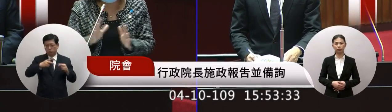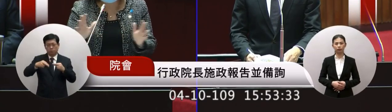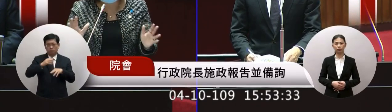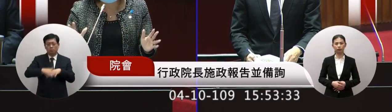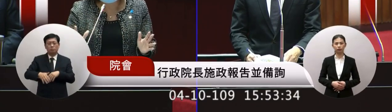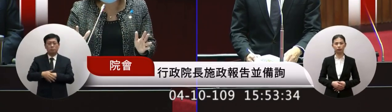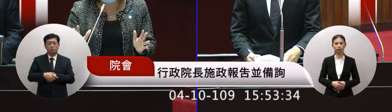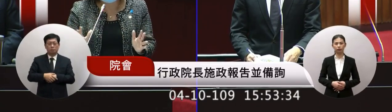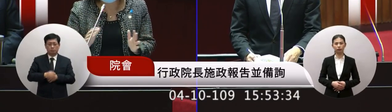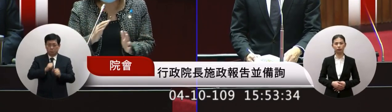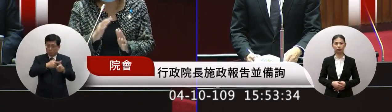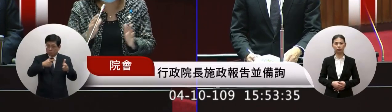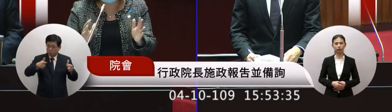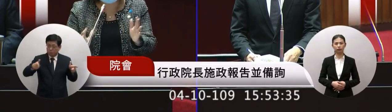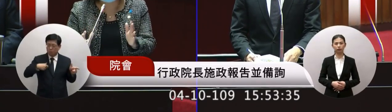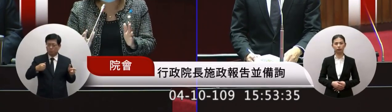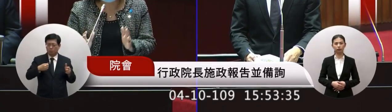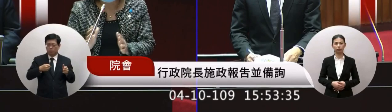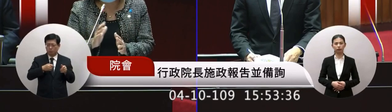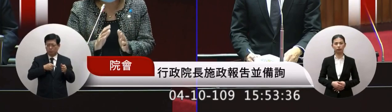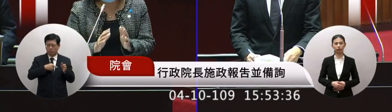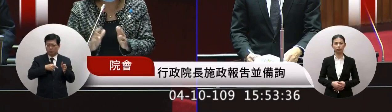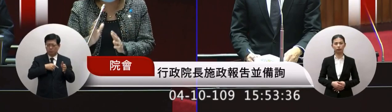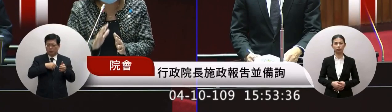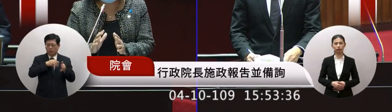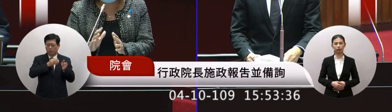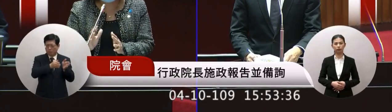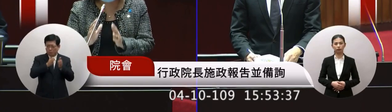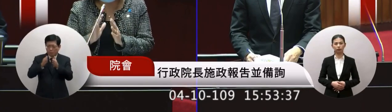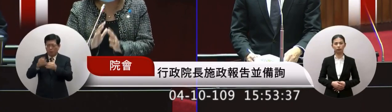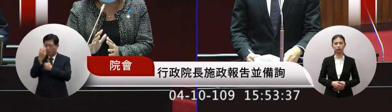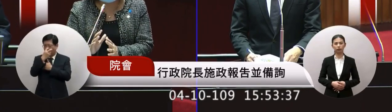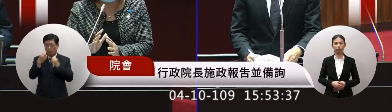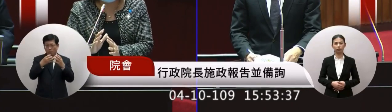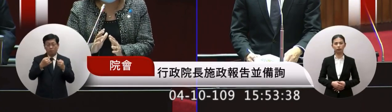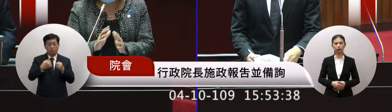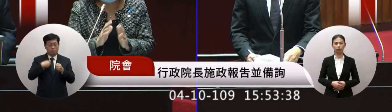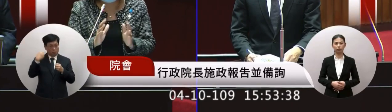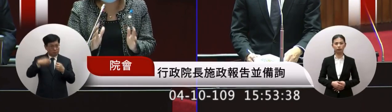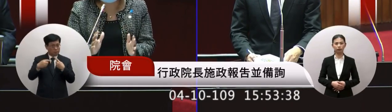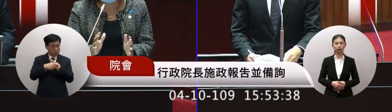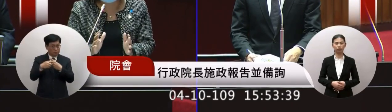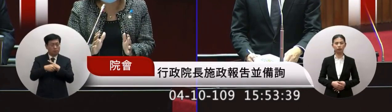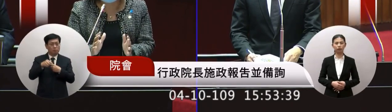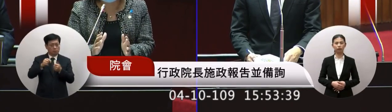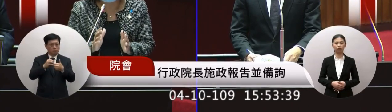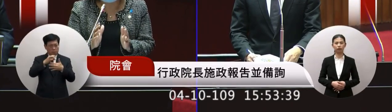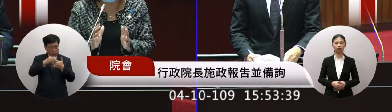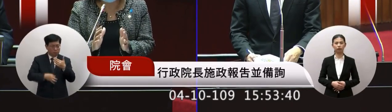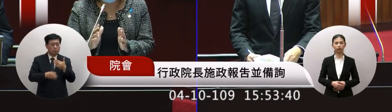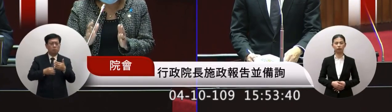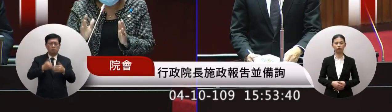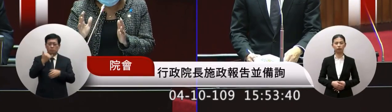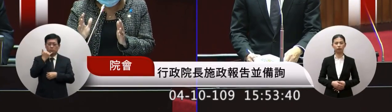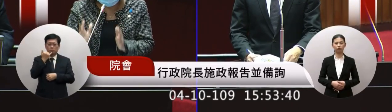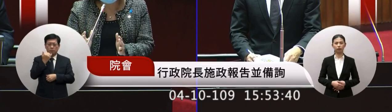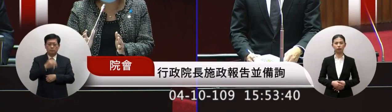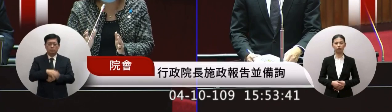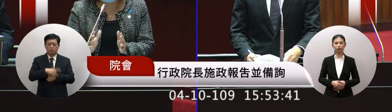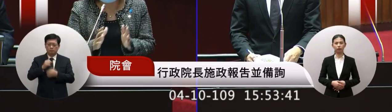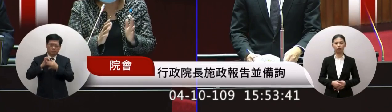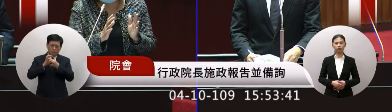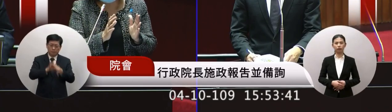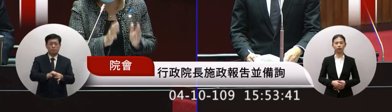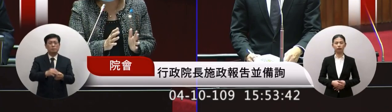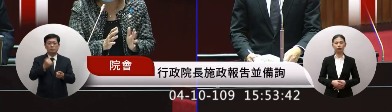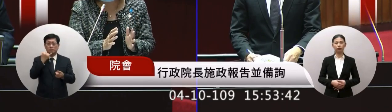多方面來從各個面向來作討論看要怎麼改善讓這個制度可以永遠